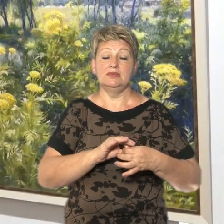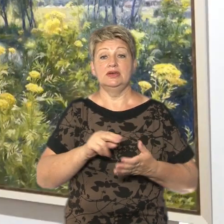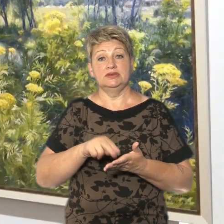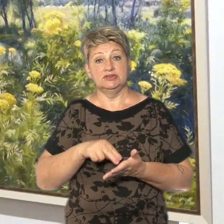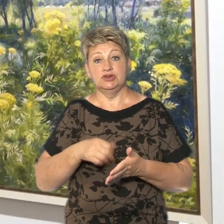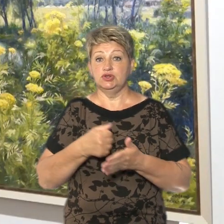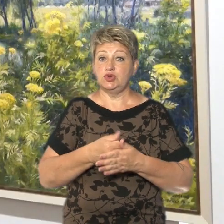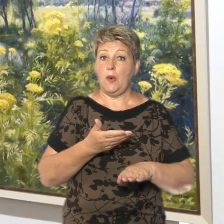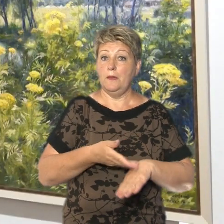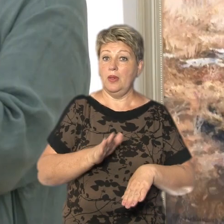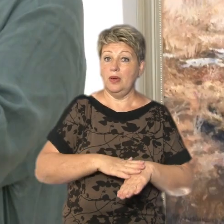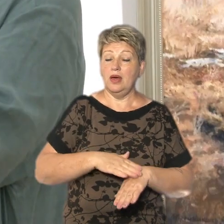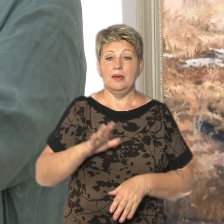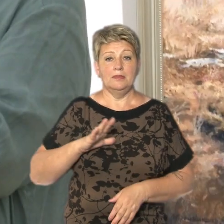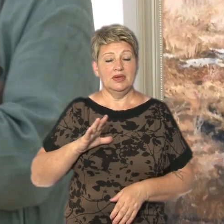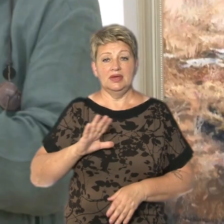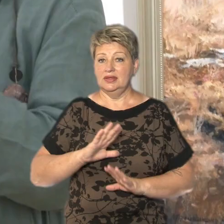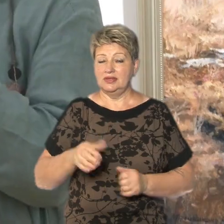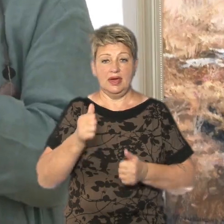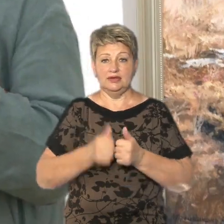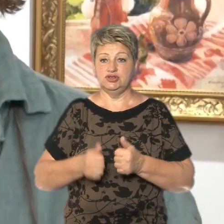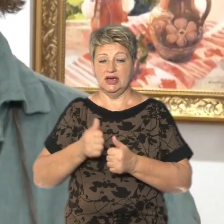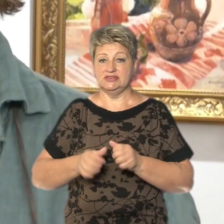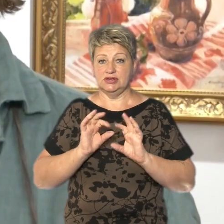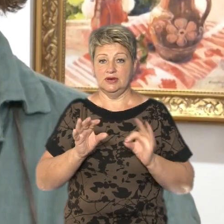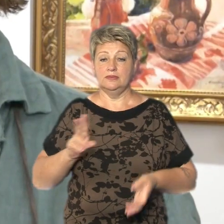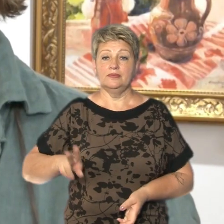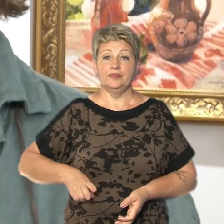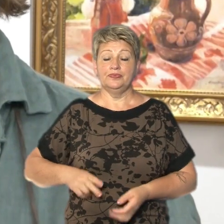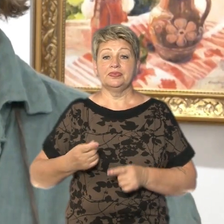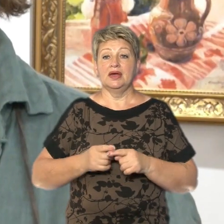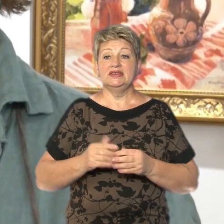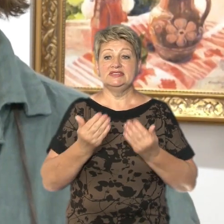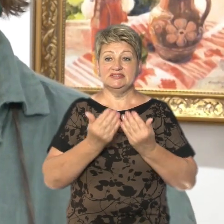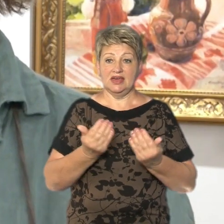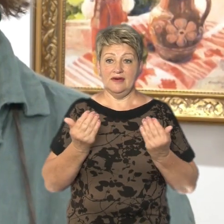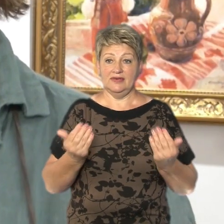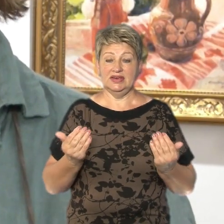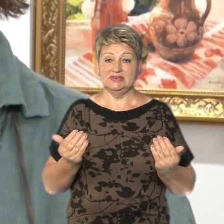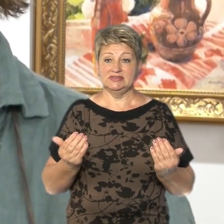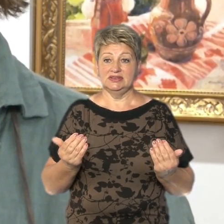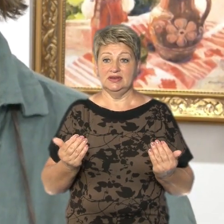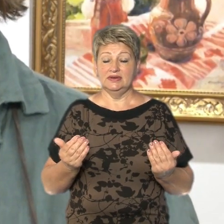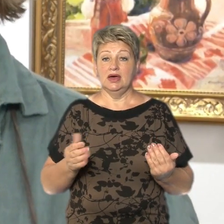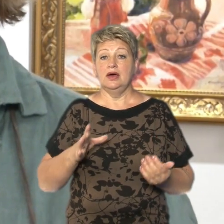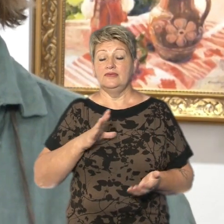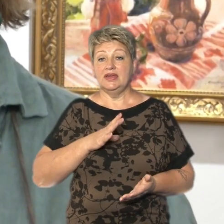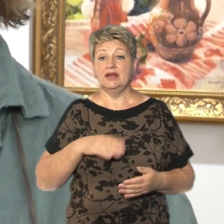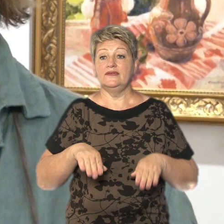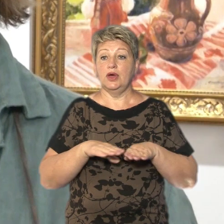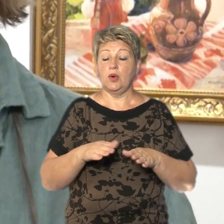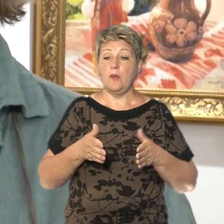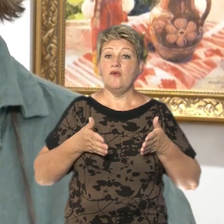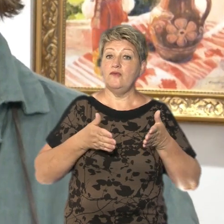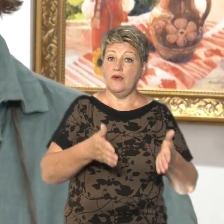відбувається не часто, говорить директорка музею Ольга Гладун. Ця виставка, ми цих робіт бачили тільки в електронному варіанті. Коли художник